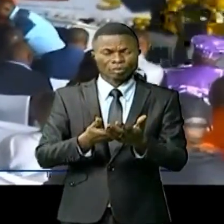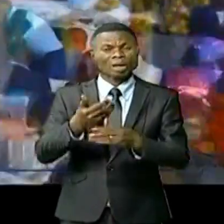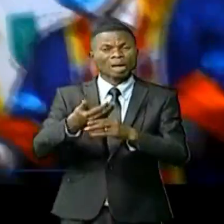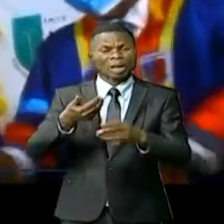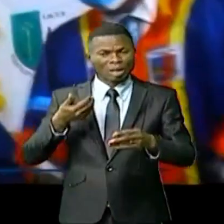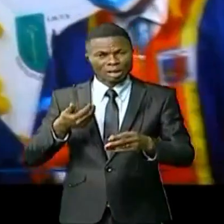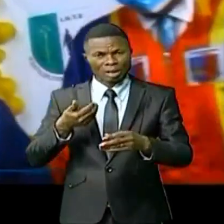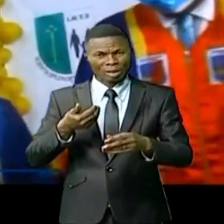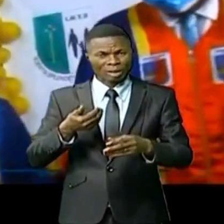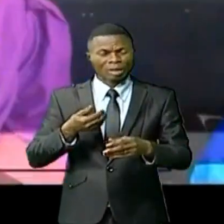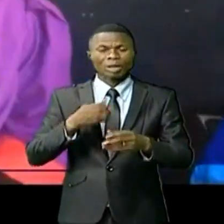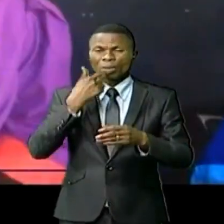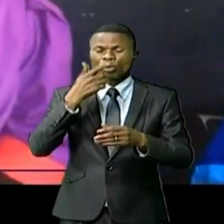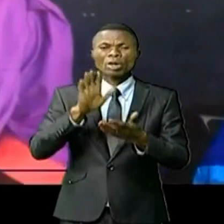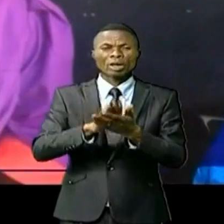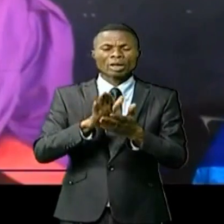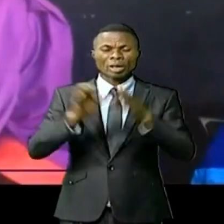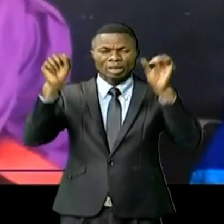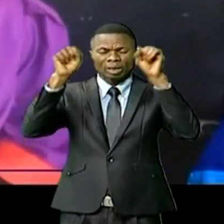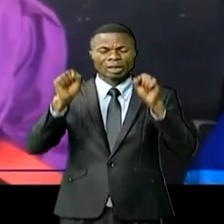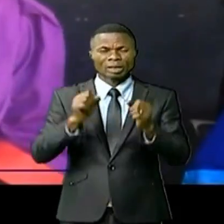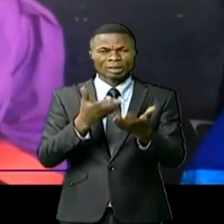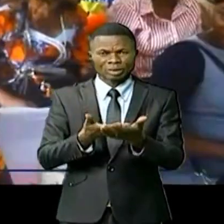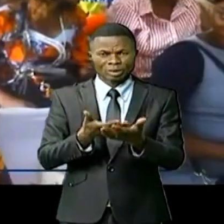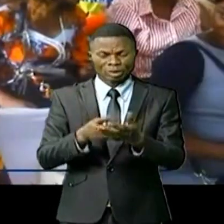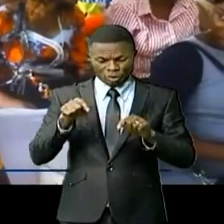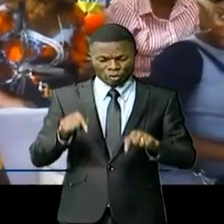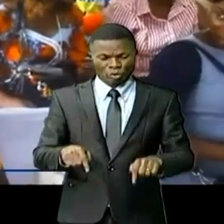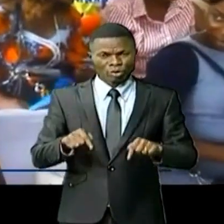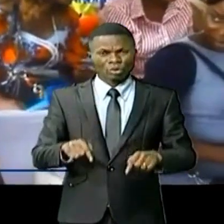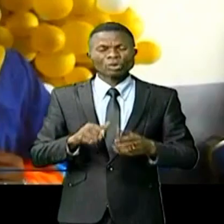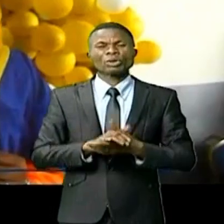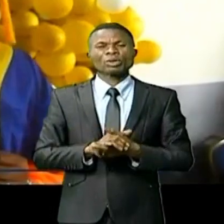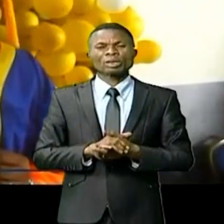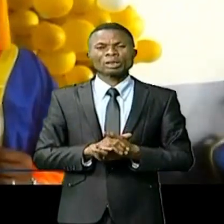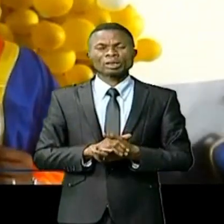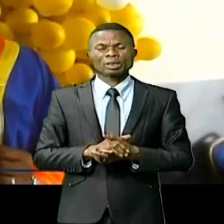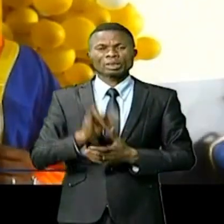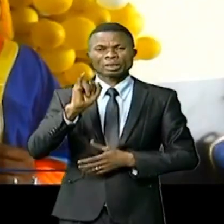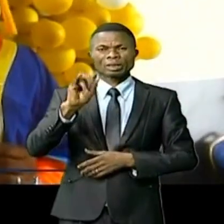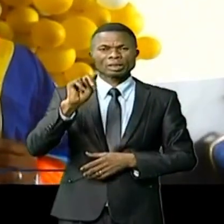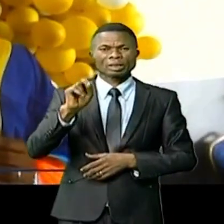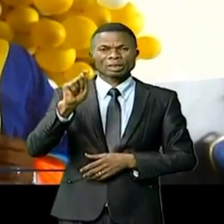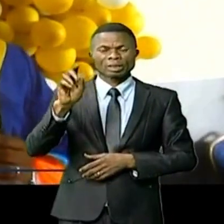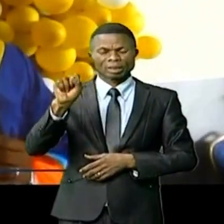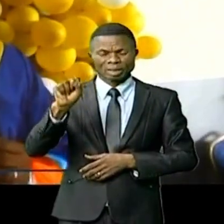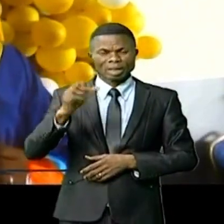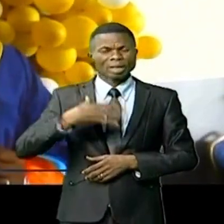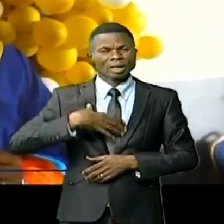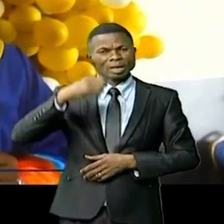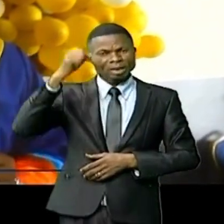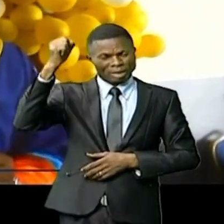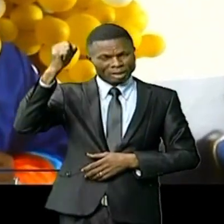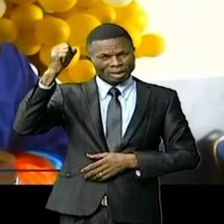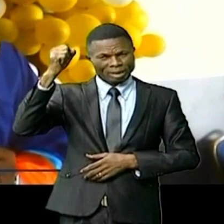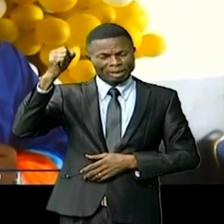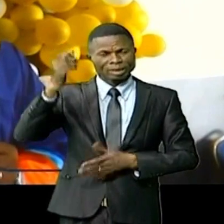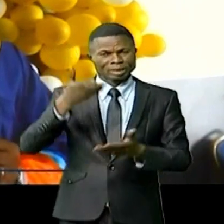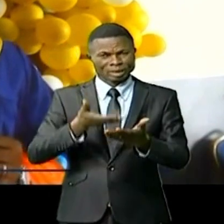par l'arrimage au système LMD. Aujourd'hui, l'INTS est véritablement assinu